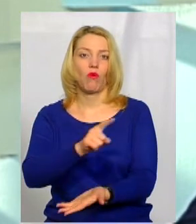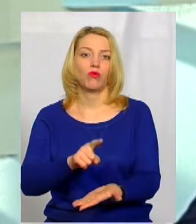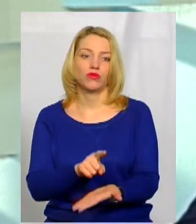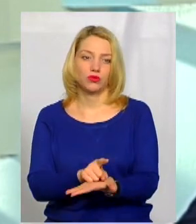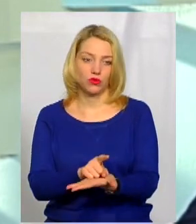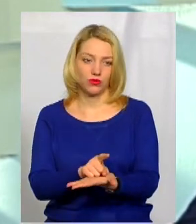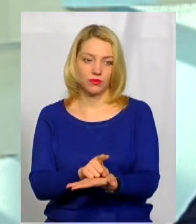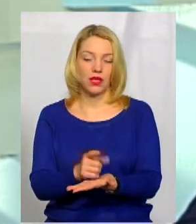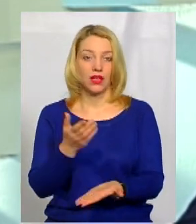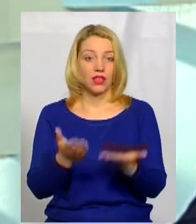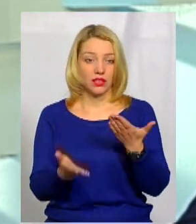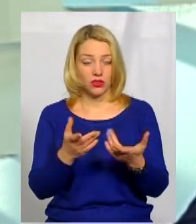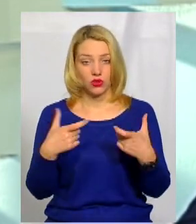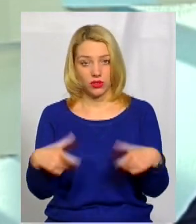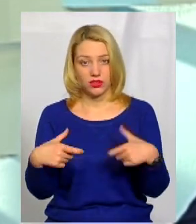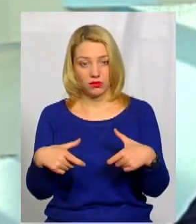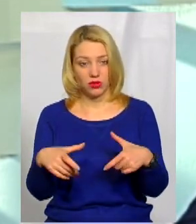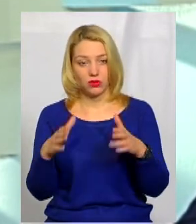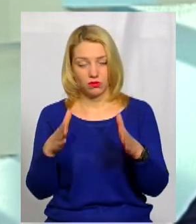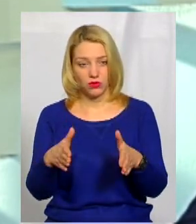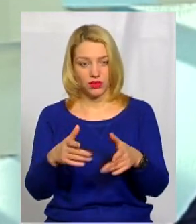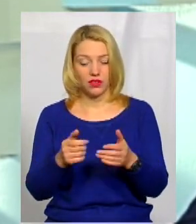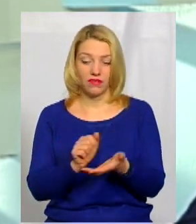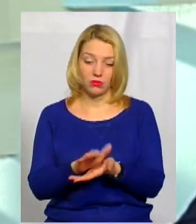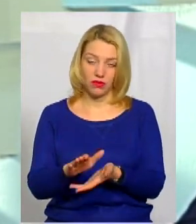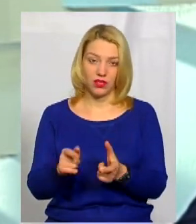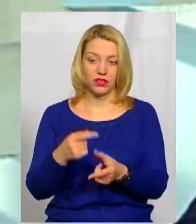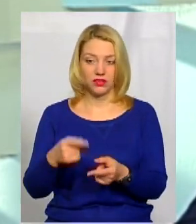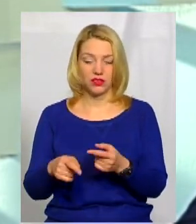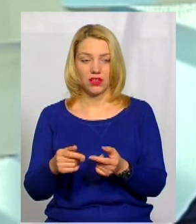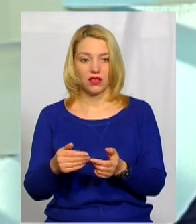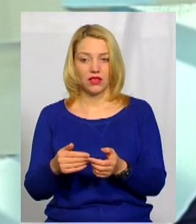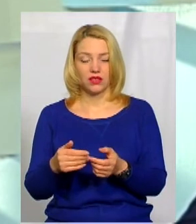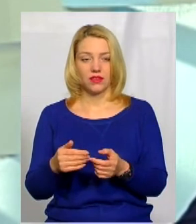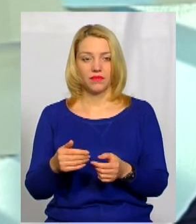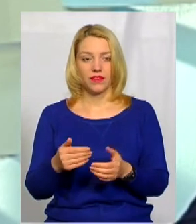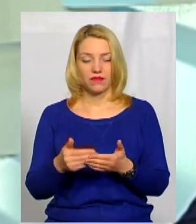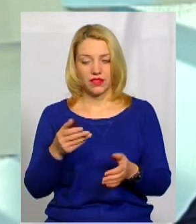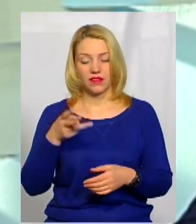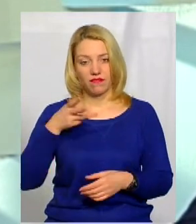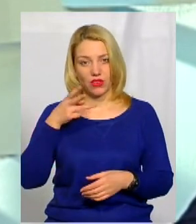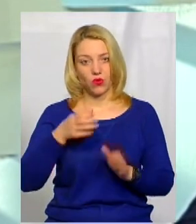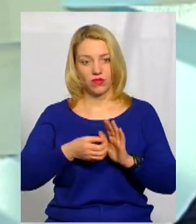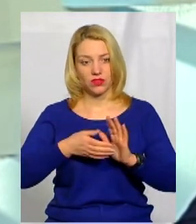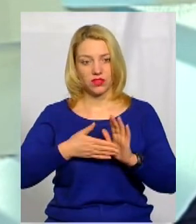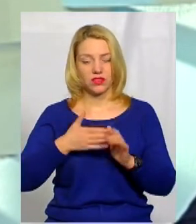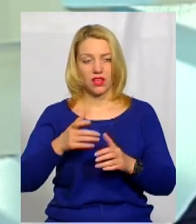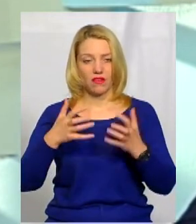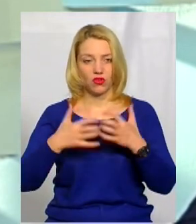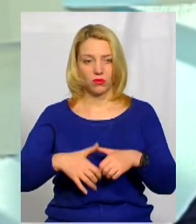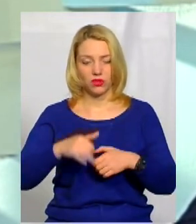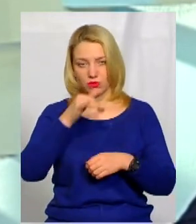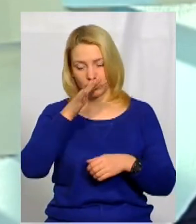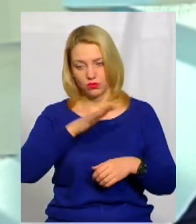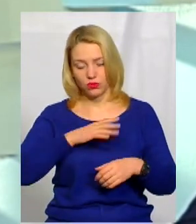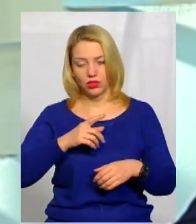екзаменуючий буде відмовлятися, чи громадянин відмовлятися від відеофіксації, він автоматично не може